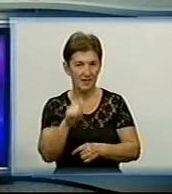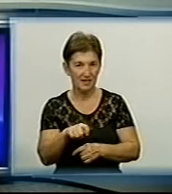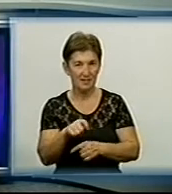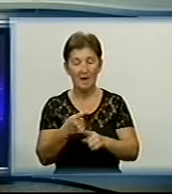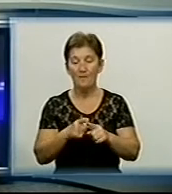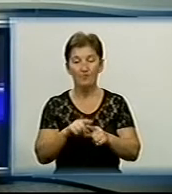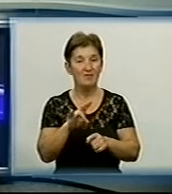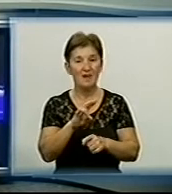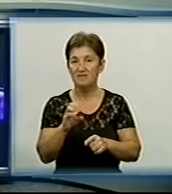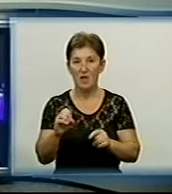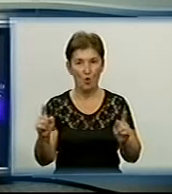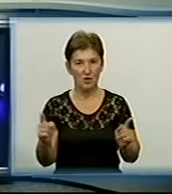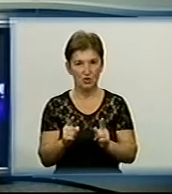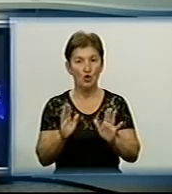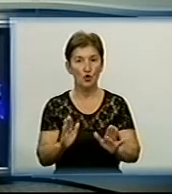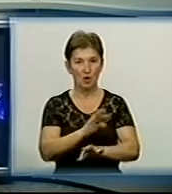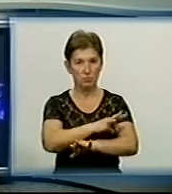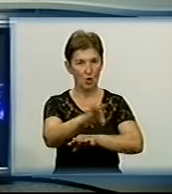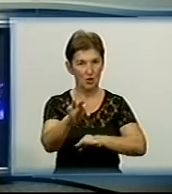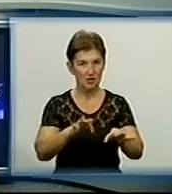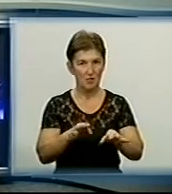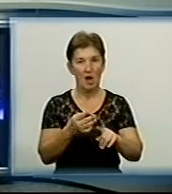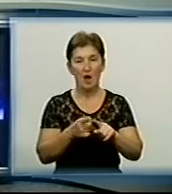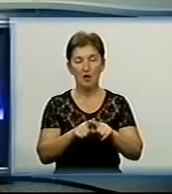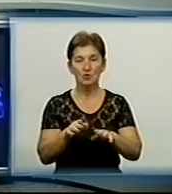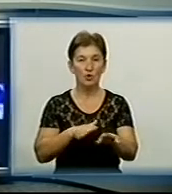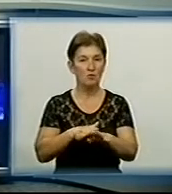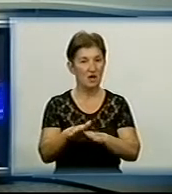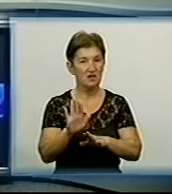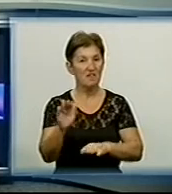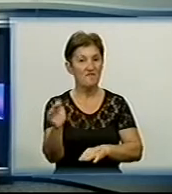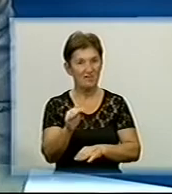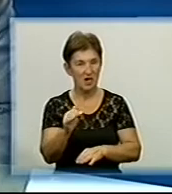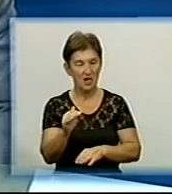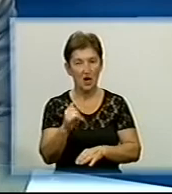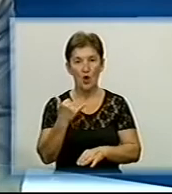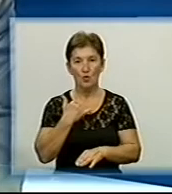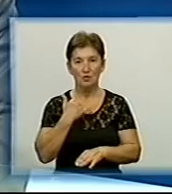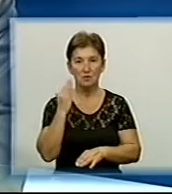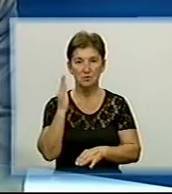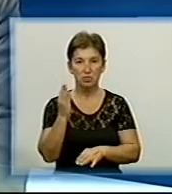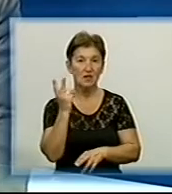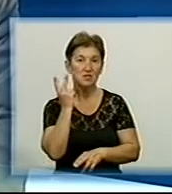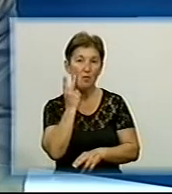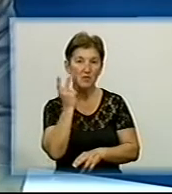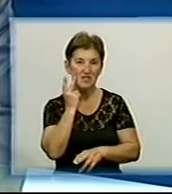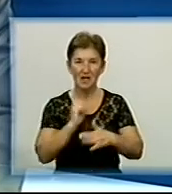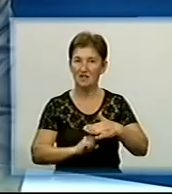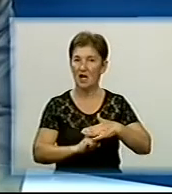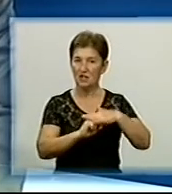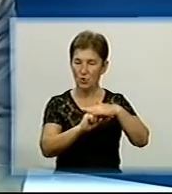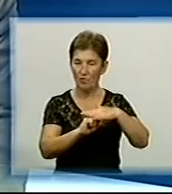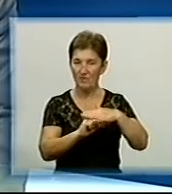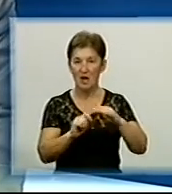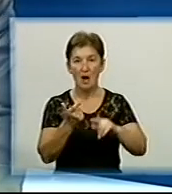обраничується Тільки проектом Который проходил в феврале Діалог з країною у нас проходит На постоянной основі І